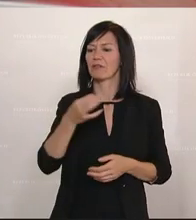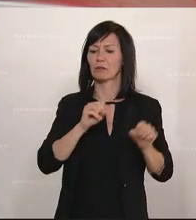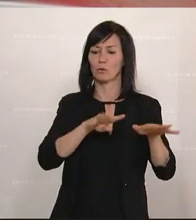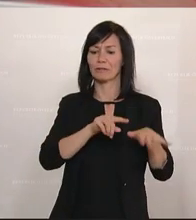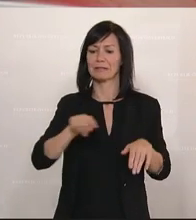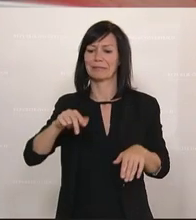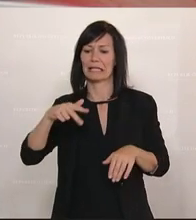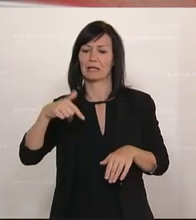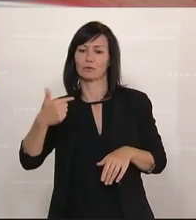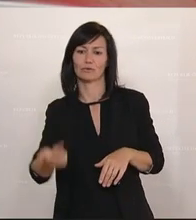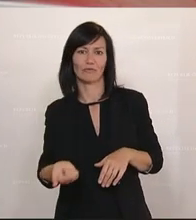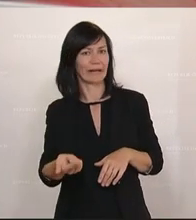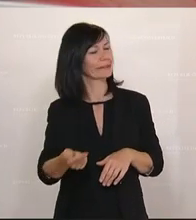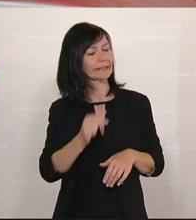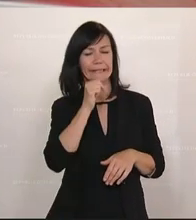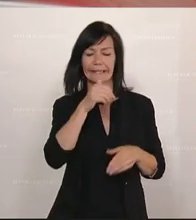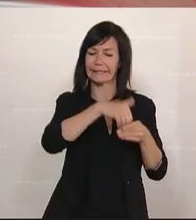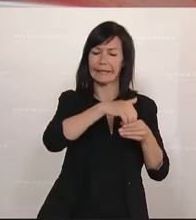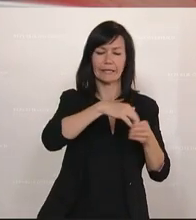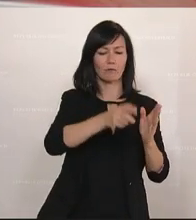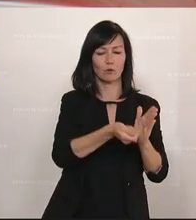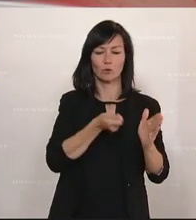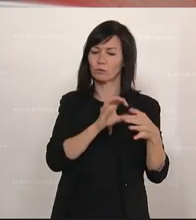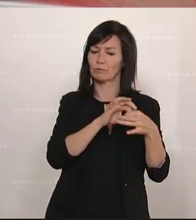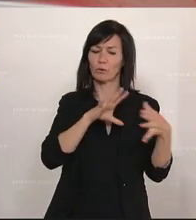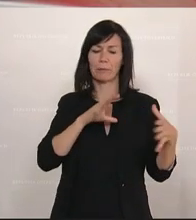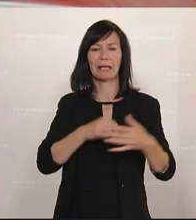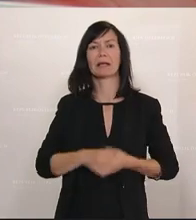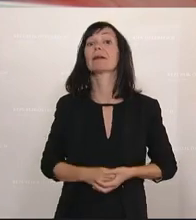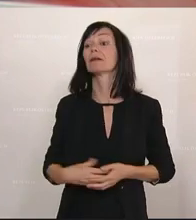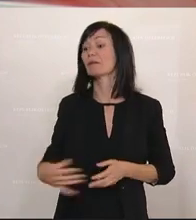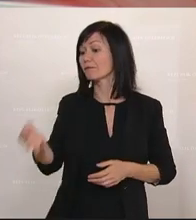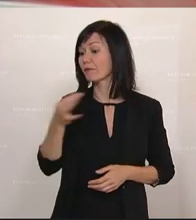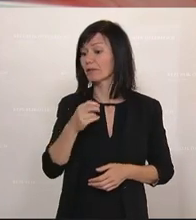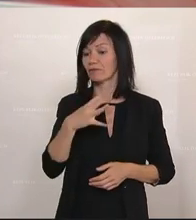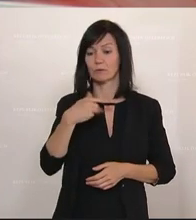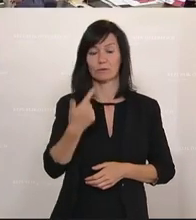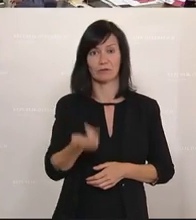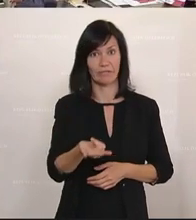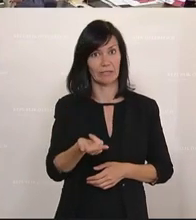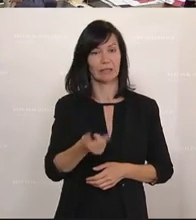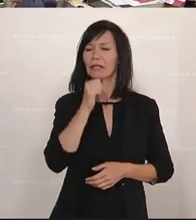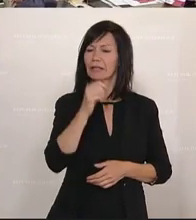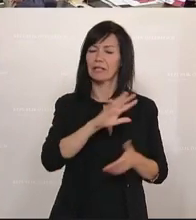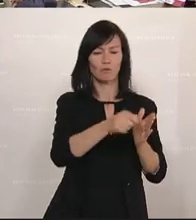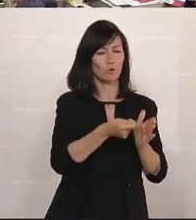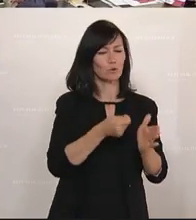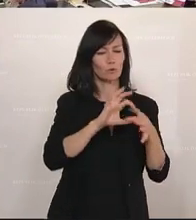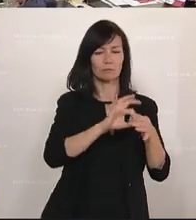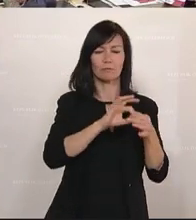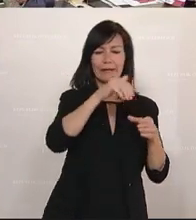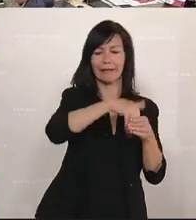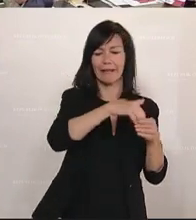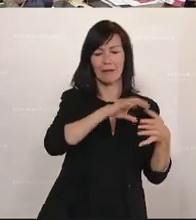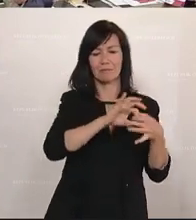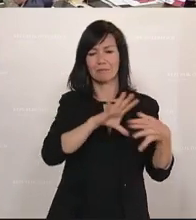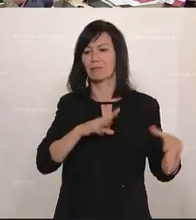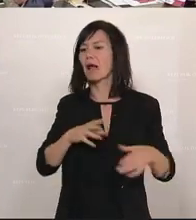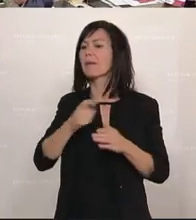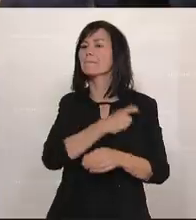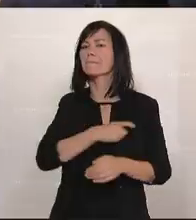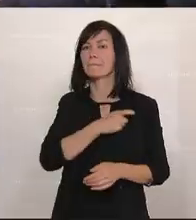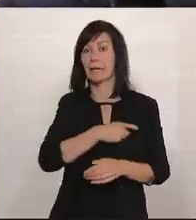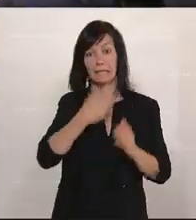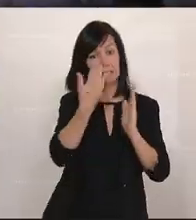23, dies ist nicht Gegenstand der Vollziehung. Zur Frage 24, dies ist nicht Gegenstand der Vollziehung. Zum Parteiengesetz sind